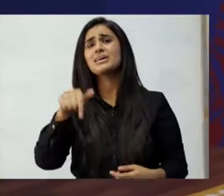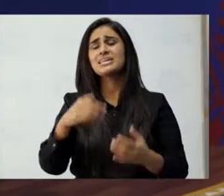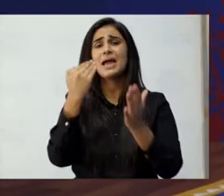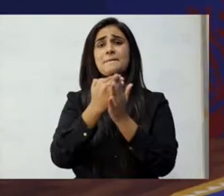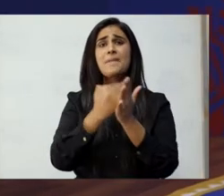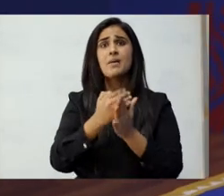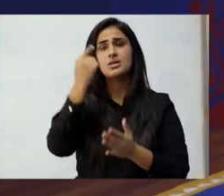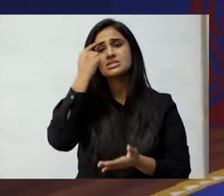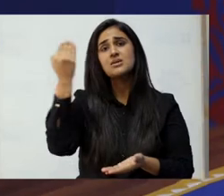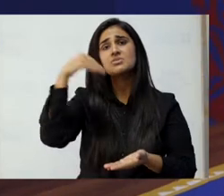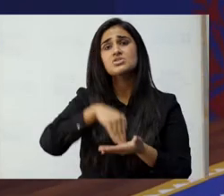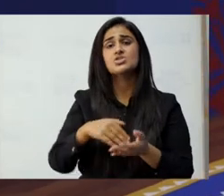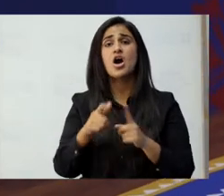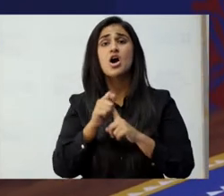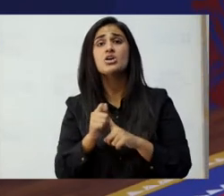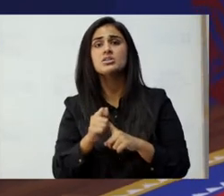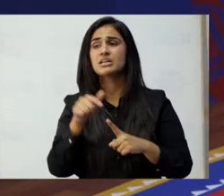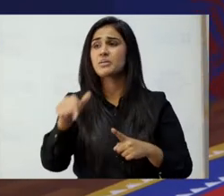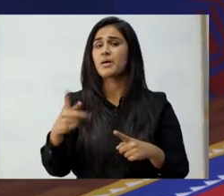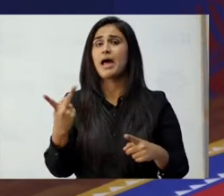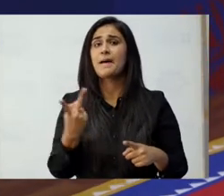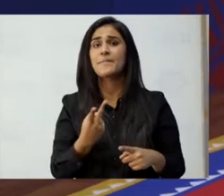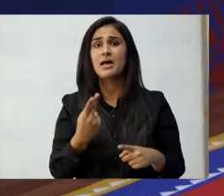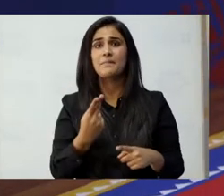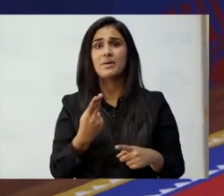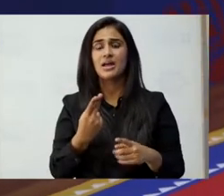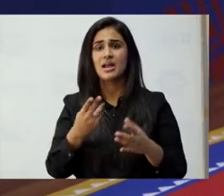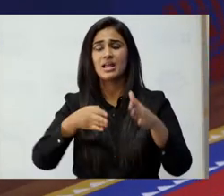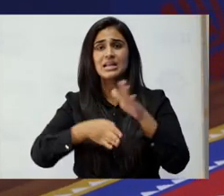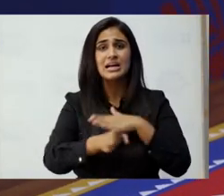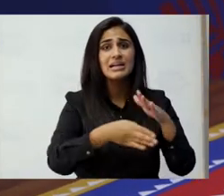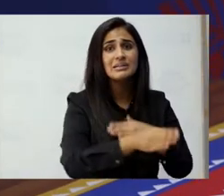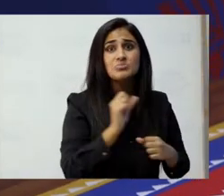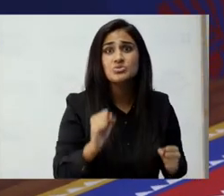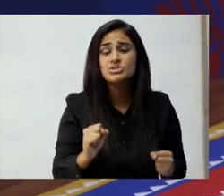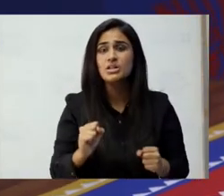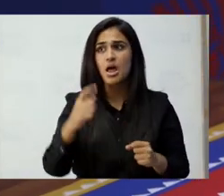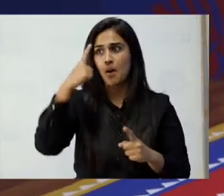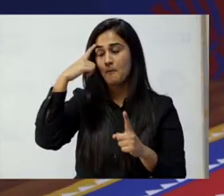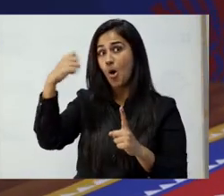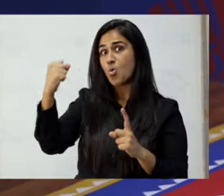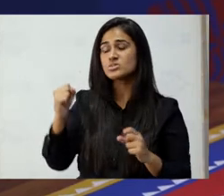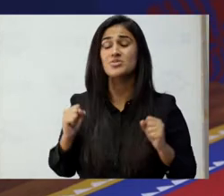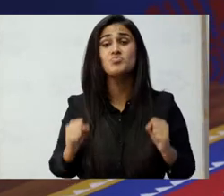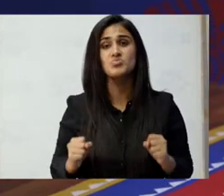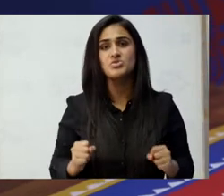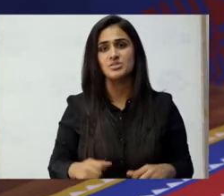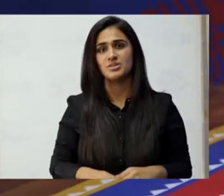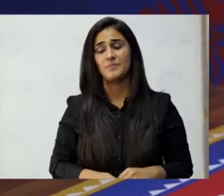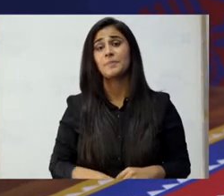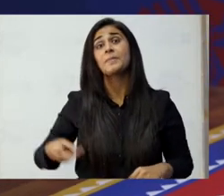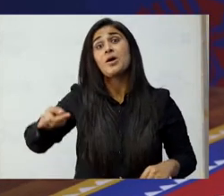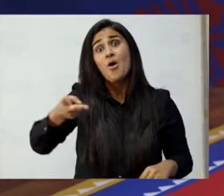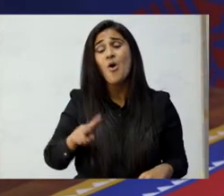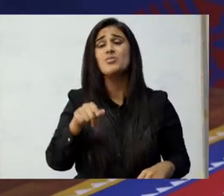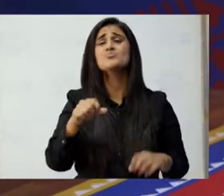سب کے لئے اس کے معاملات سمجھنا بڑا مشکل ہے اس تک رسائی بڑی مشکل ہے اس پہ اعتبار بھی